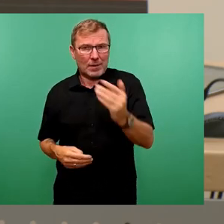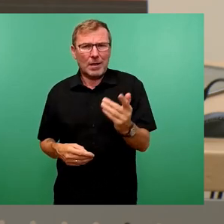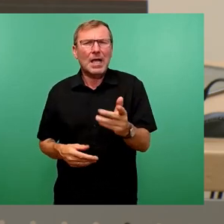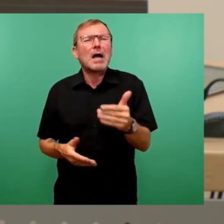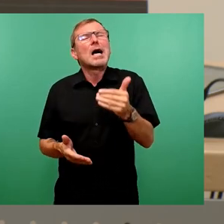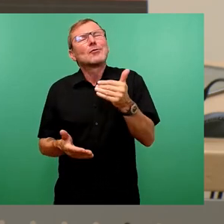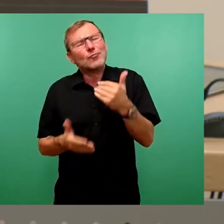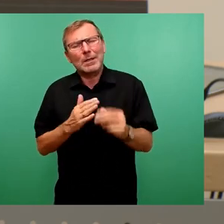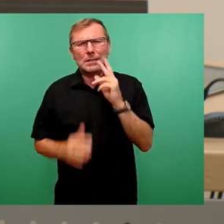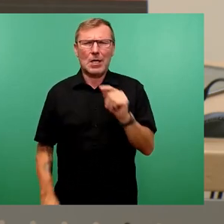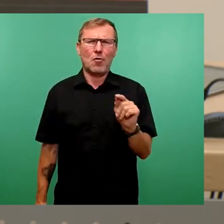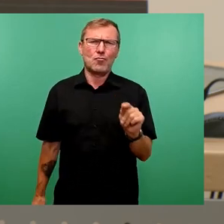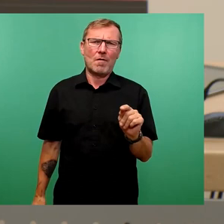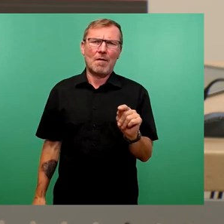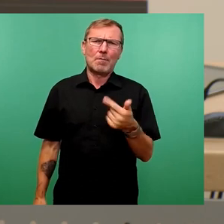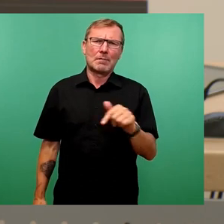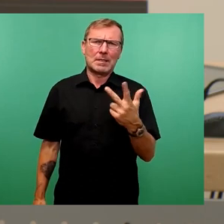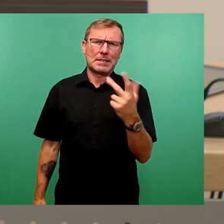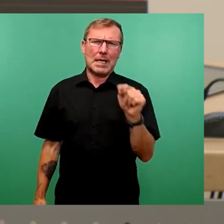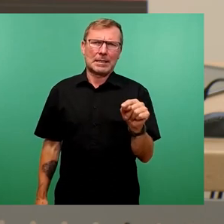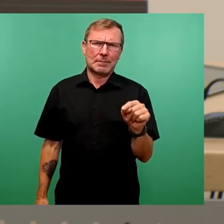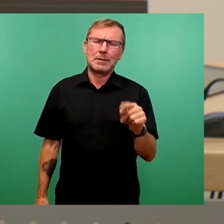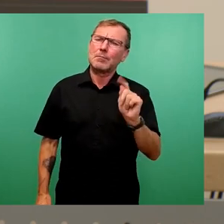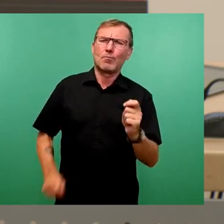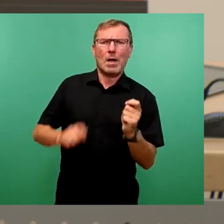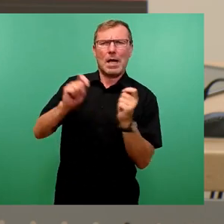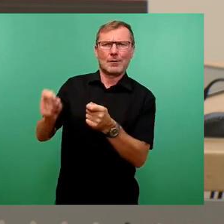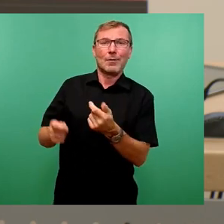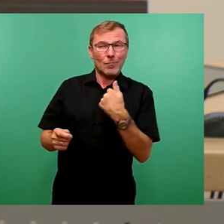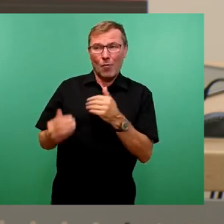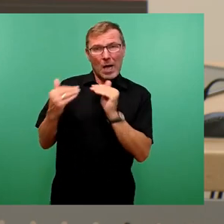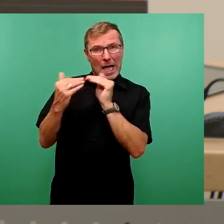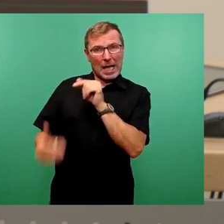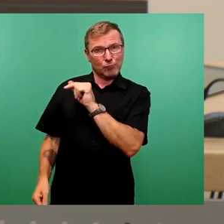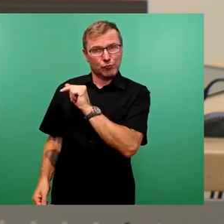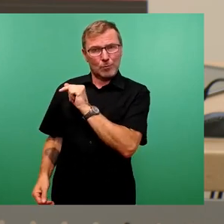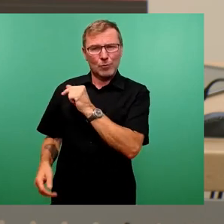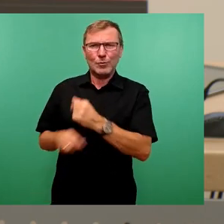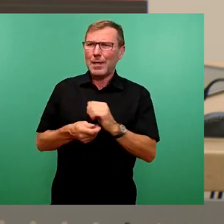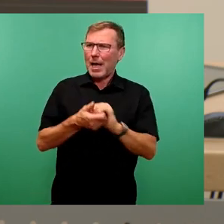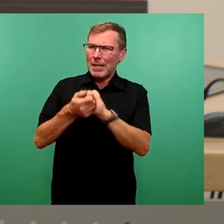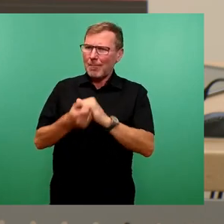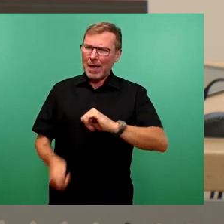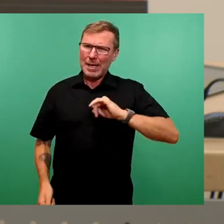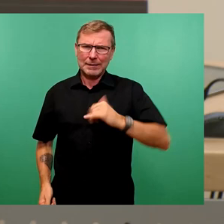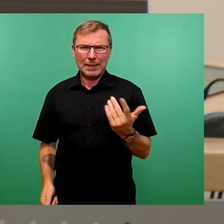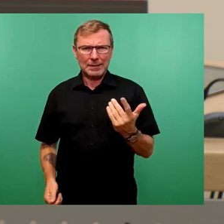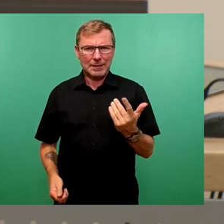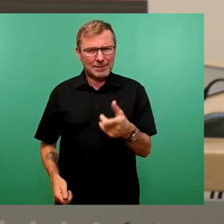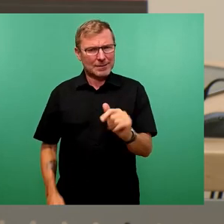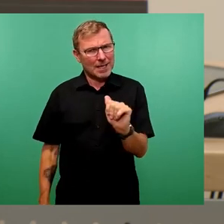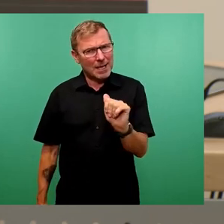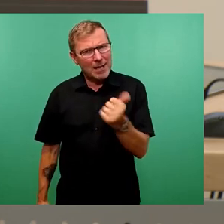im November 2023 aufgrund dieser Vorabstimmung und aufgrund des gemeinsamen Interesses, dass dieses besondere